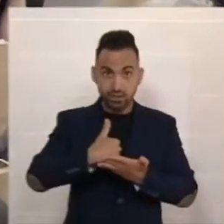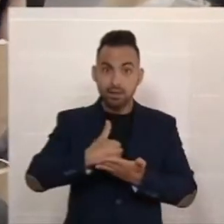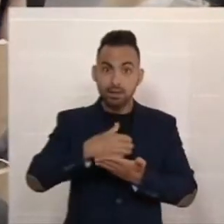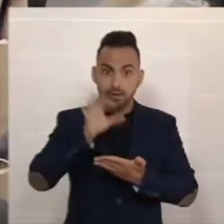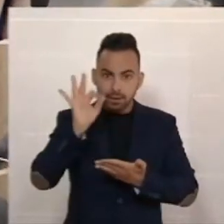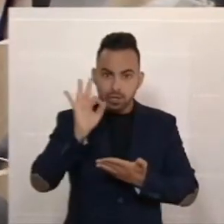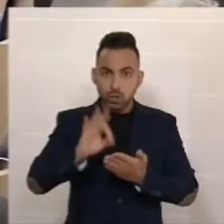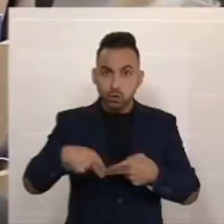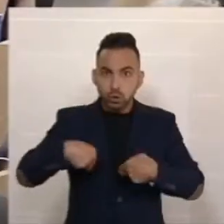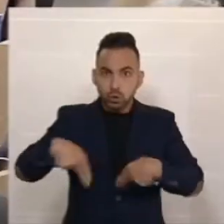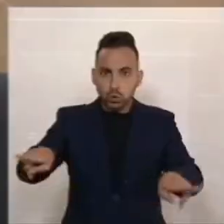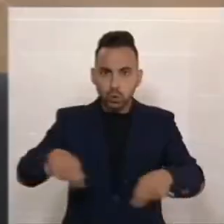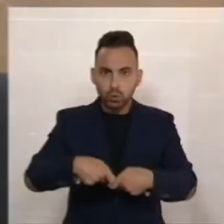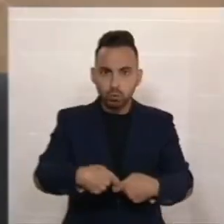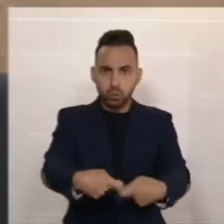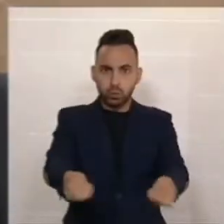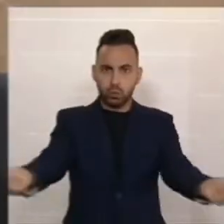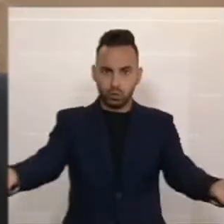exakt auch wieder zurück.